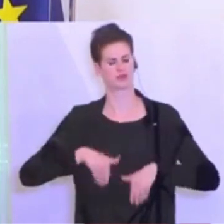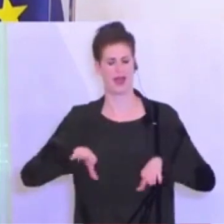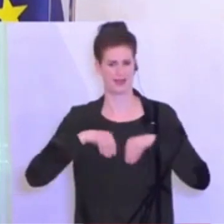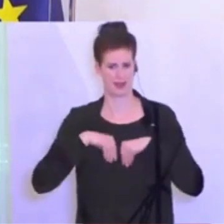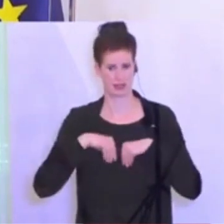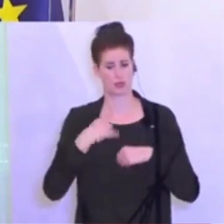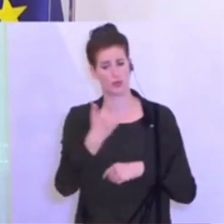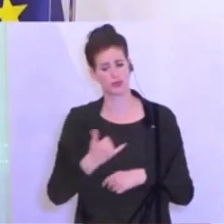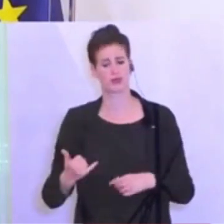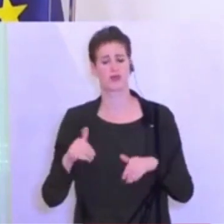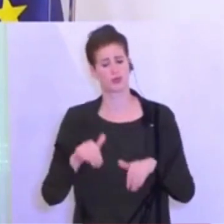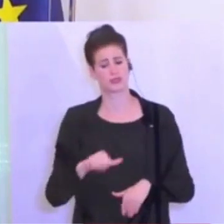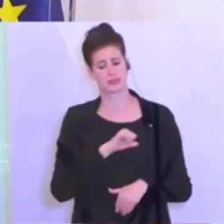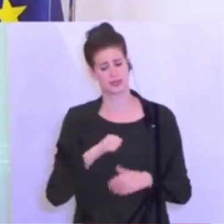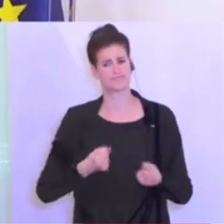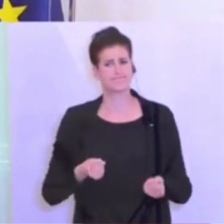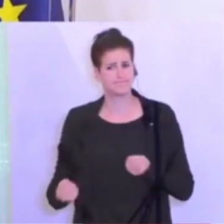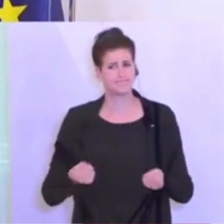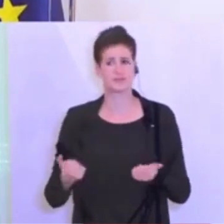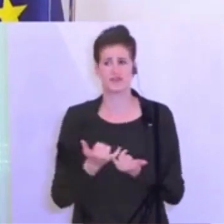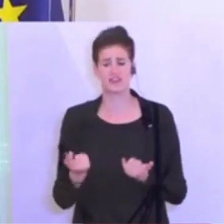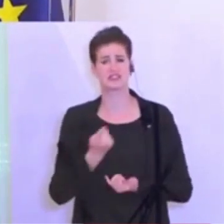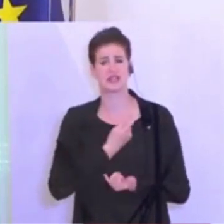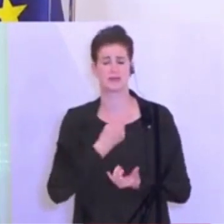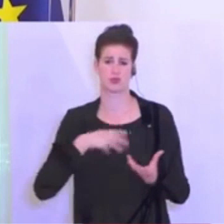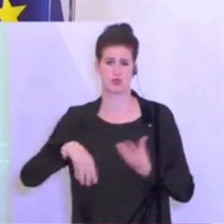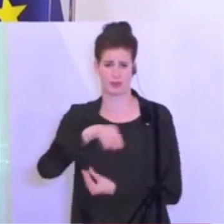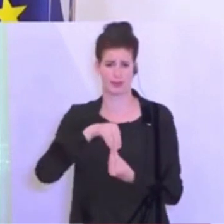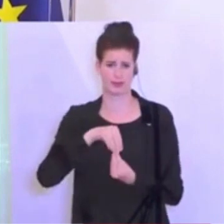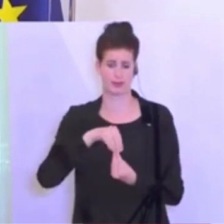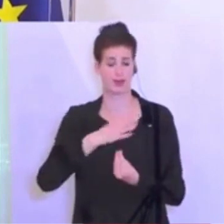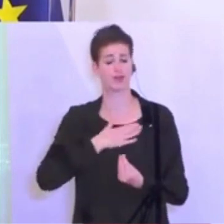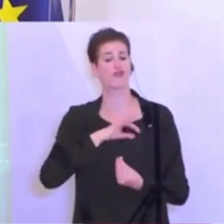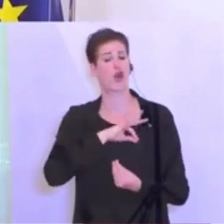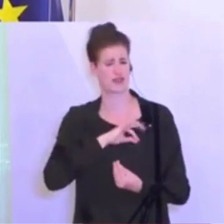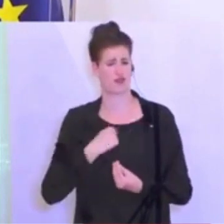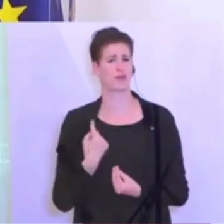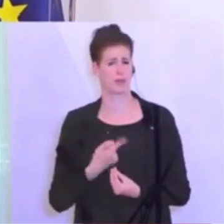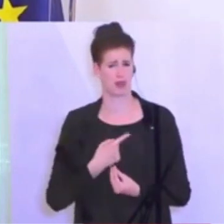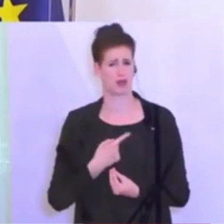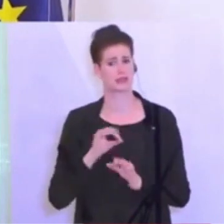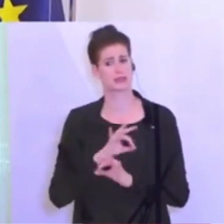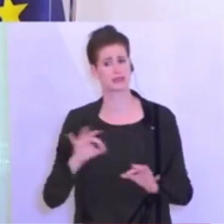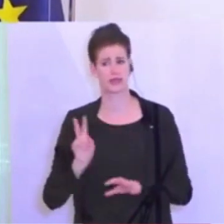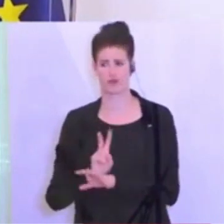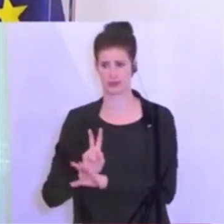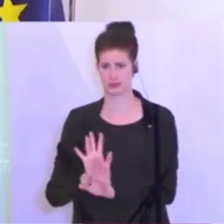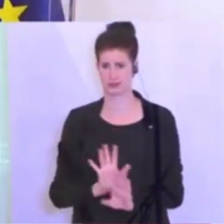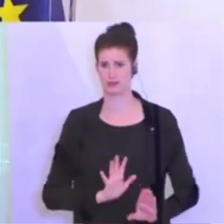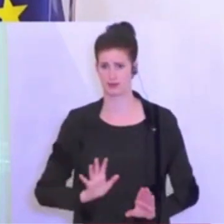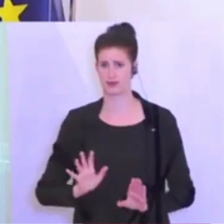jeder kann für sich regulieren, wie er damit umgeht. Ich habe Freunde von mir, die nach wie vor sehr vorsichtig sind und sagen,